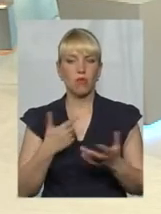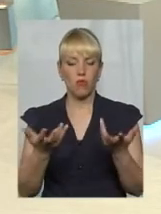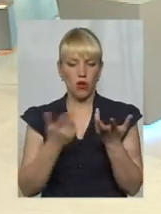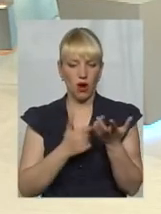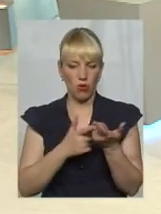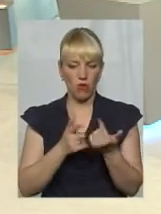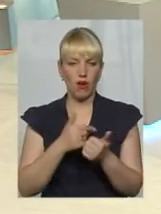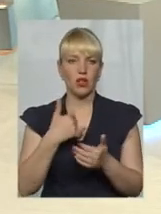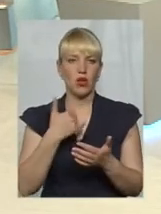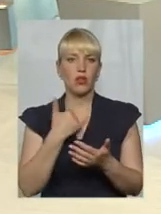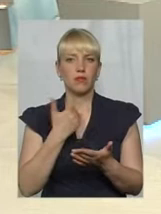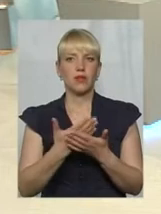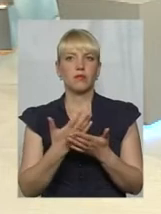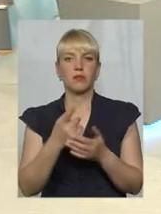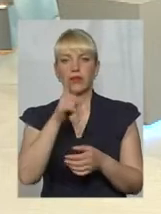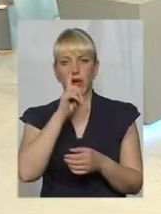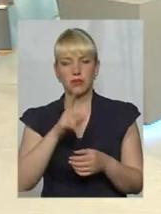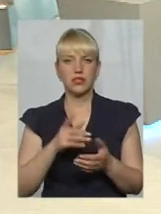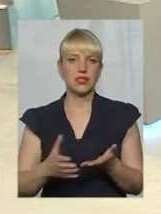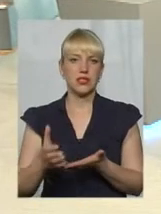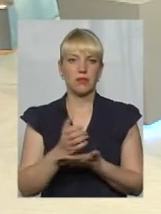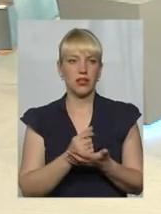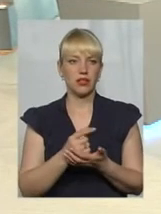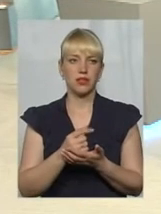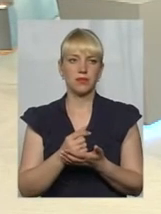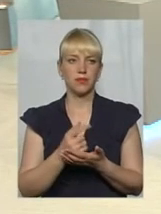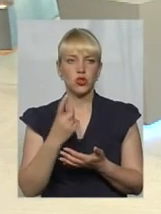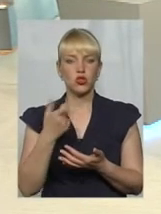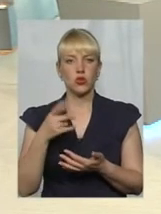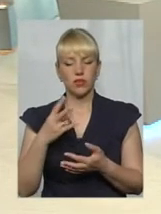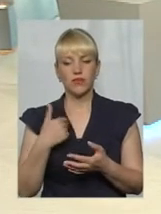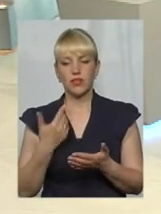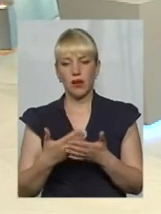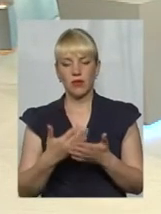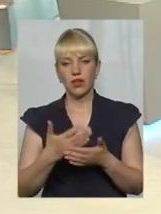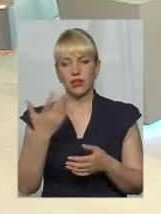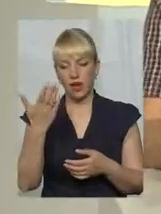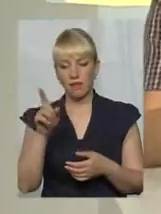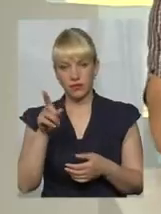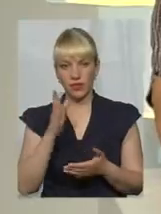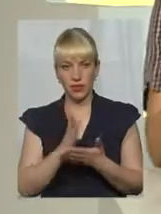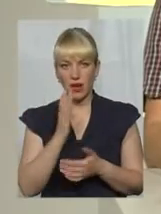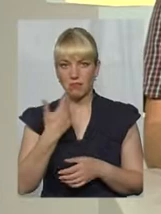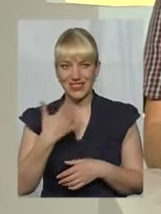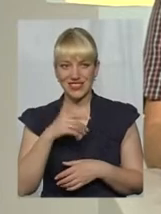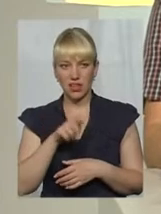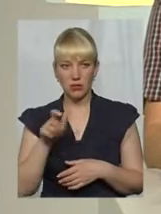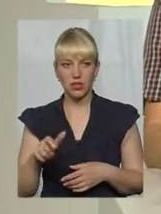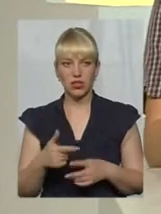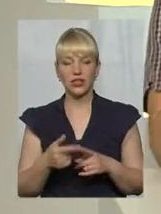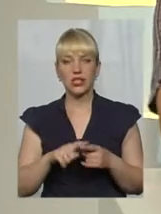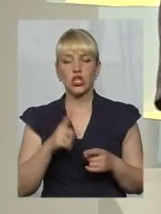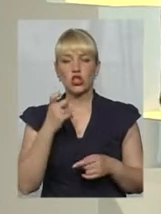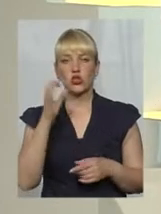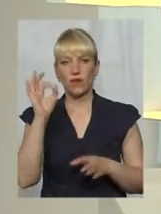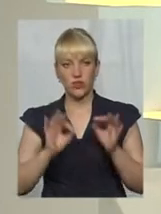зібрати 100 гривень. Ну, я умовно так, щоб великими сумами не говорити, але є там 50 мешканців, ну, це які 100% платять,